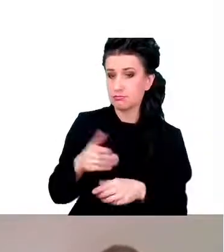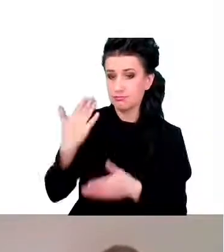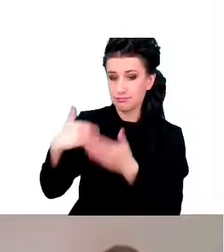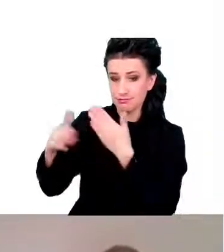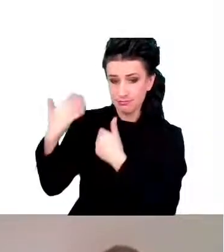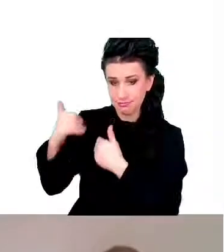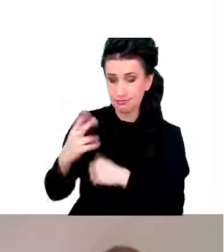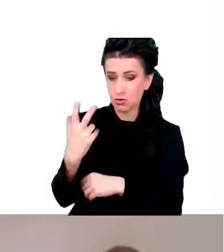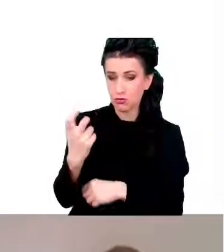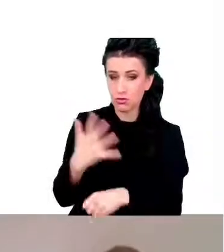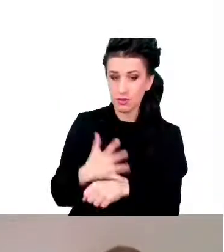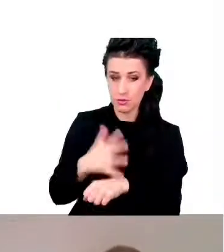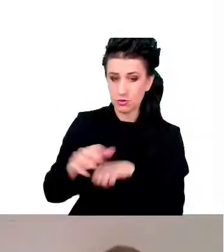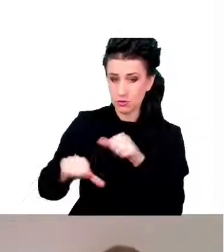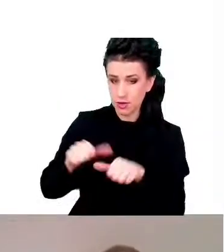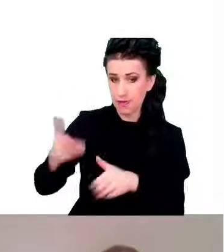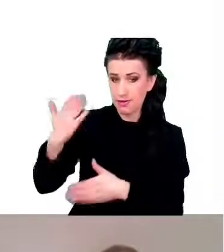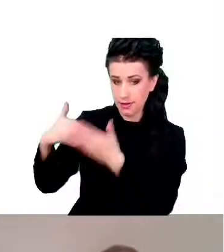lat temu,